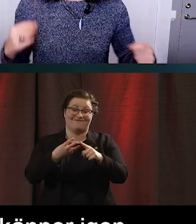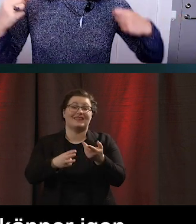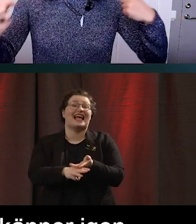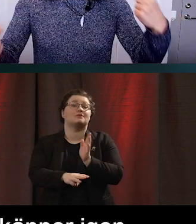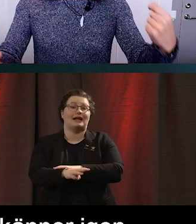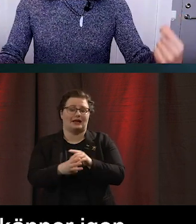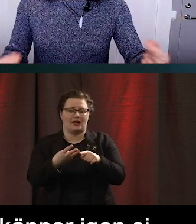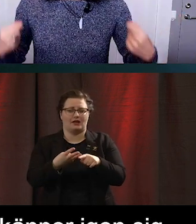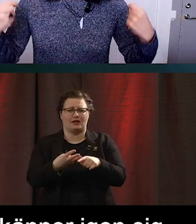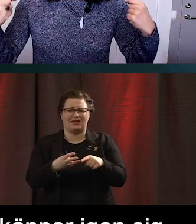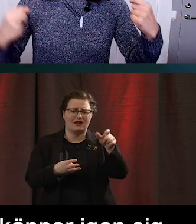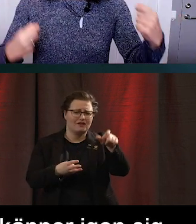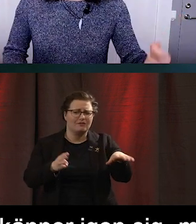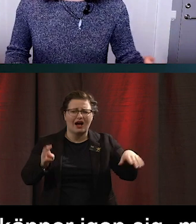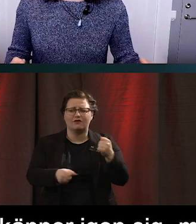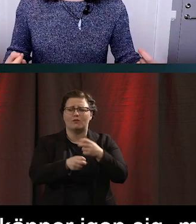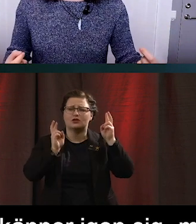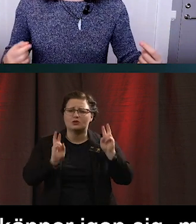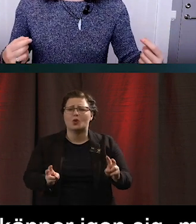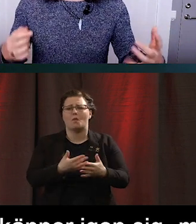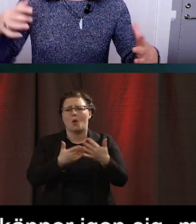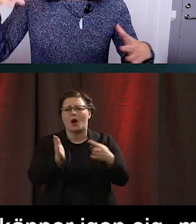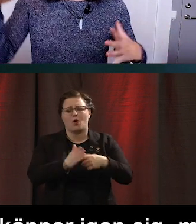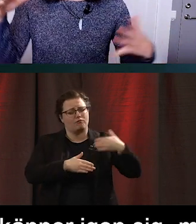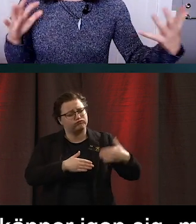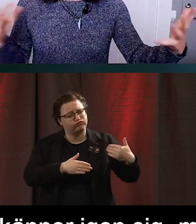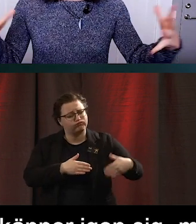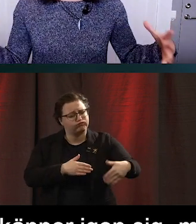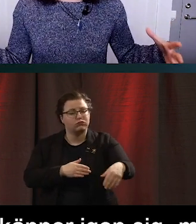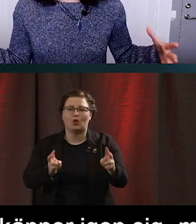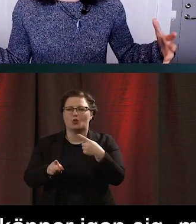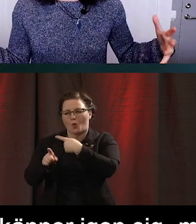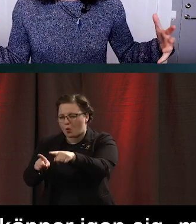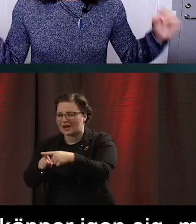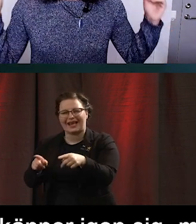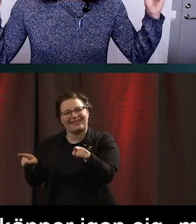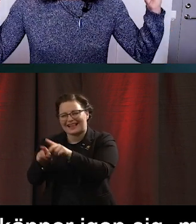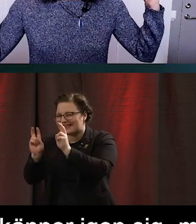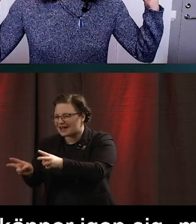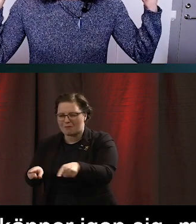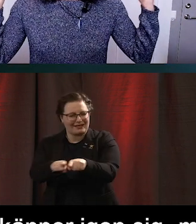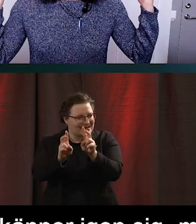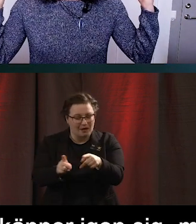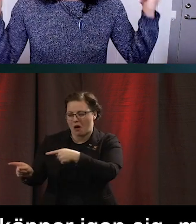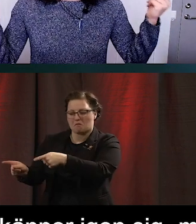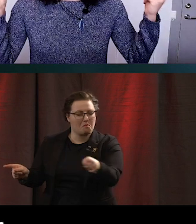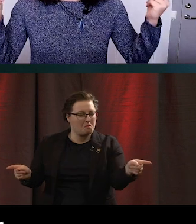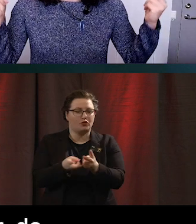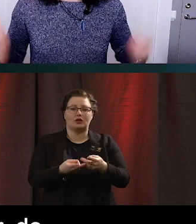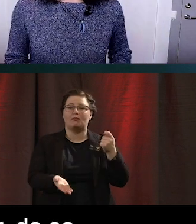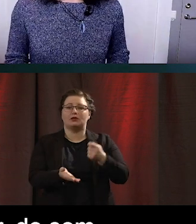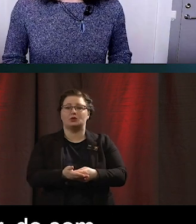har jobbat så regelbundet och så pass frekvent och med så många variationer av liknande ting att besluten nästan blir